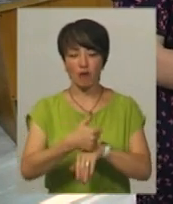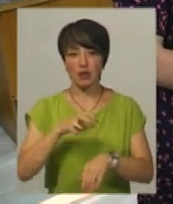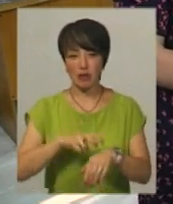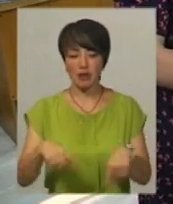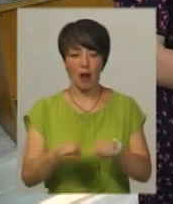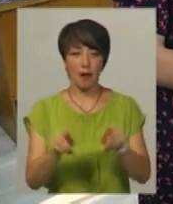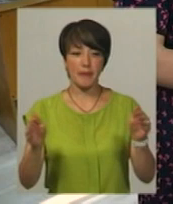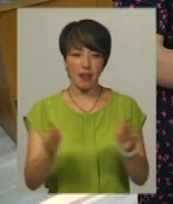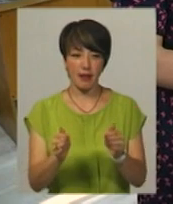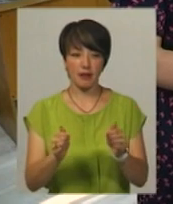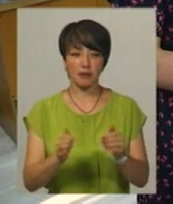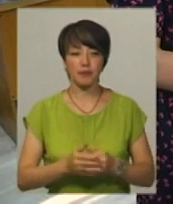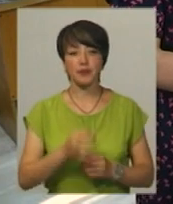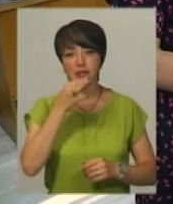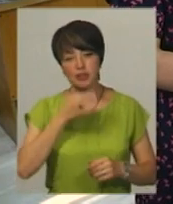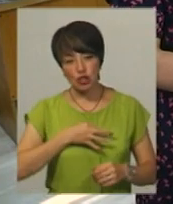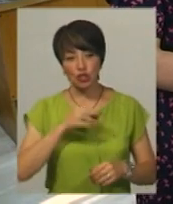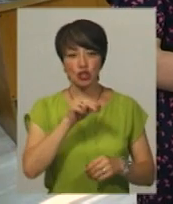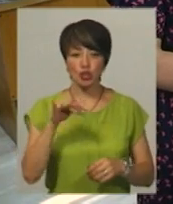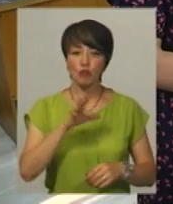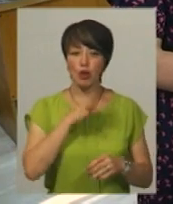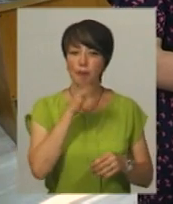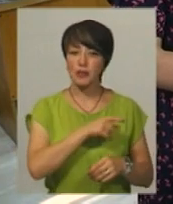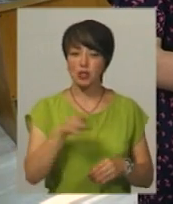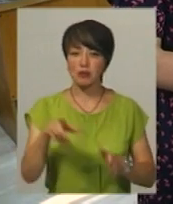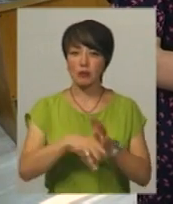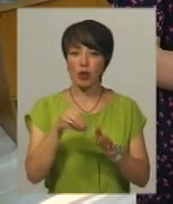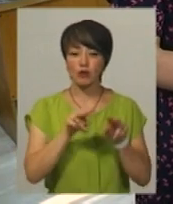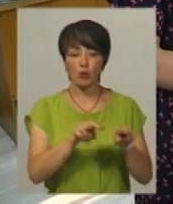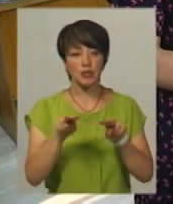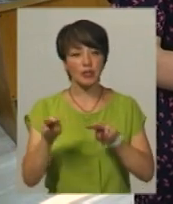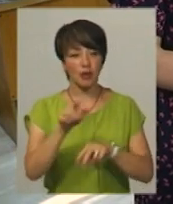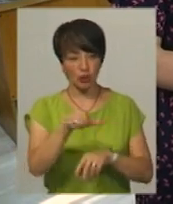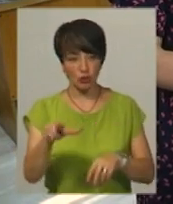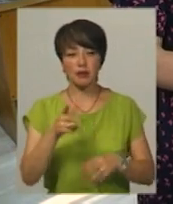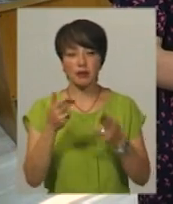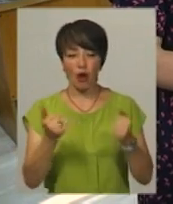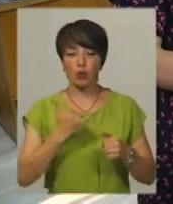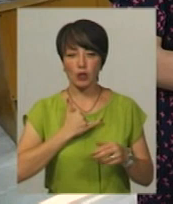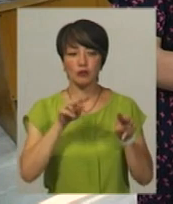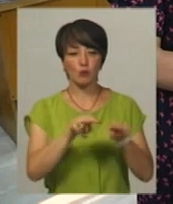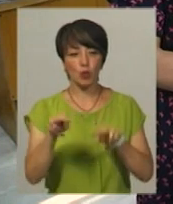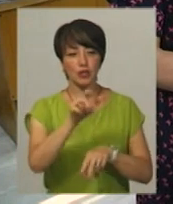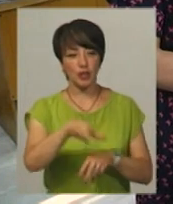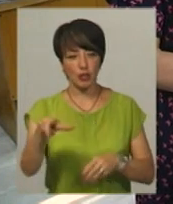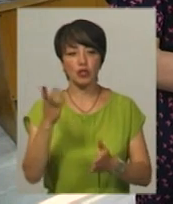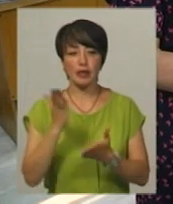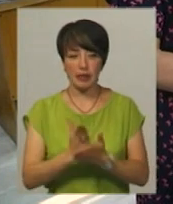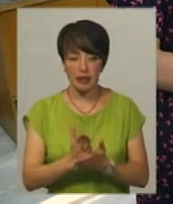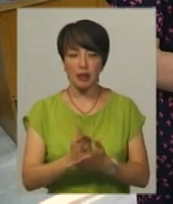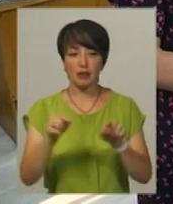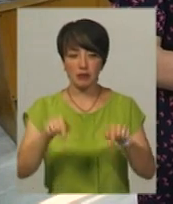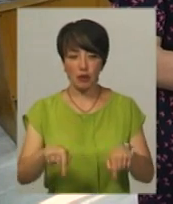вона така маленька. Скажіть, чи були під час голосування спостерігачі на вашій дільниці? Так, в нас спостерігачі є, і вони